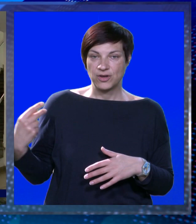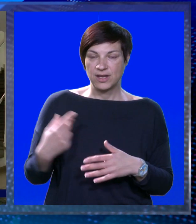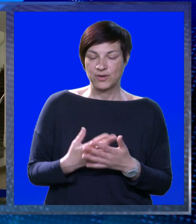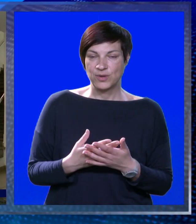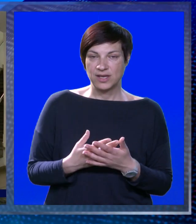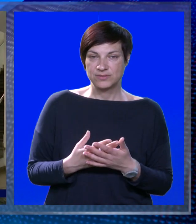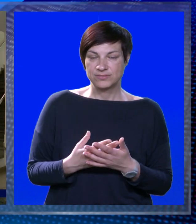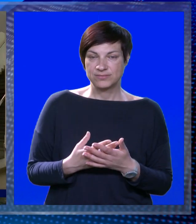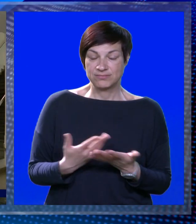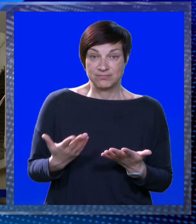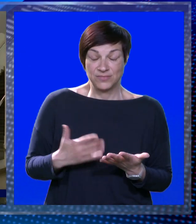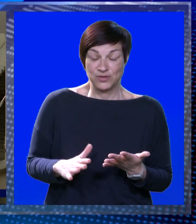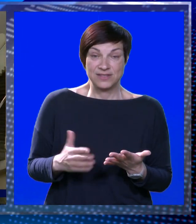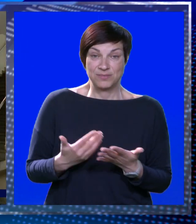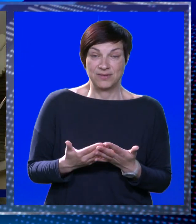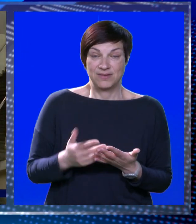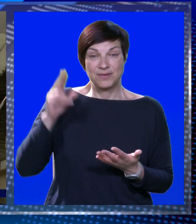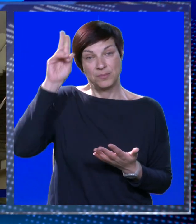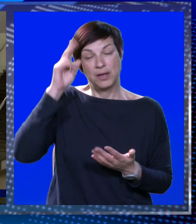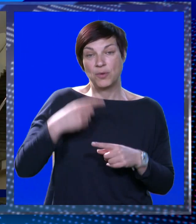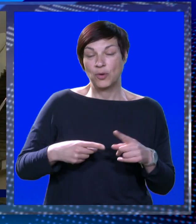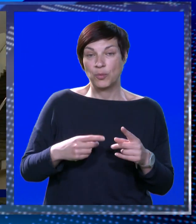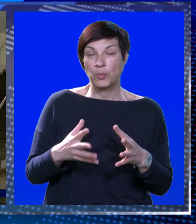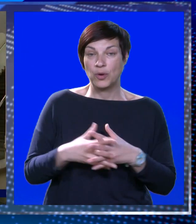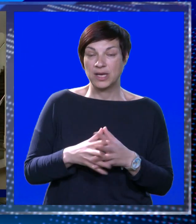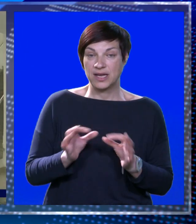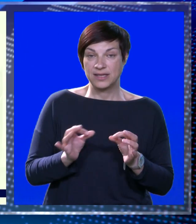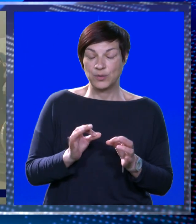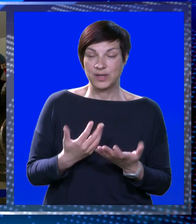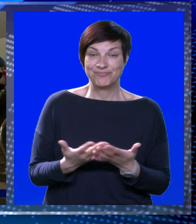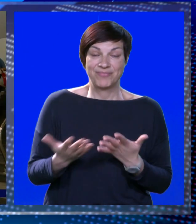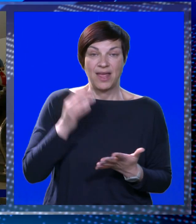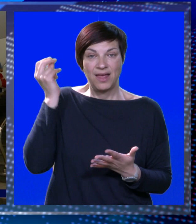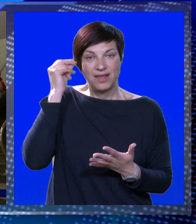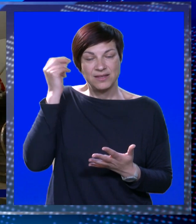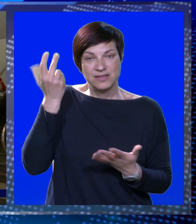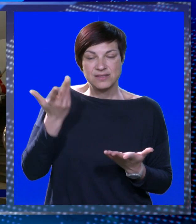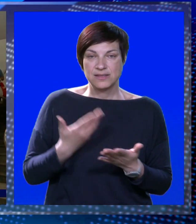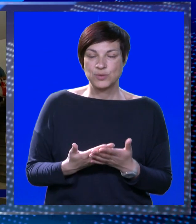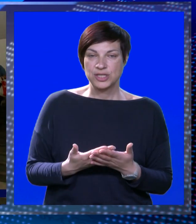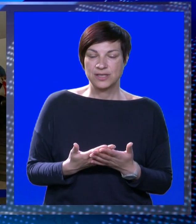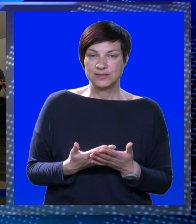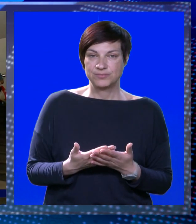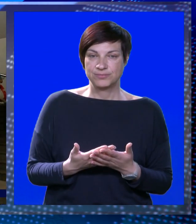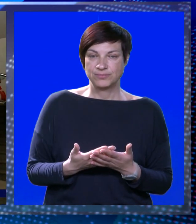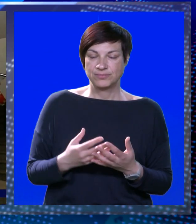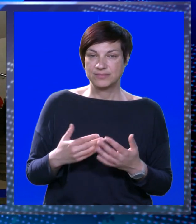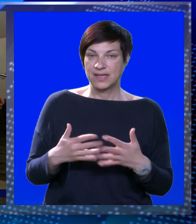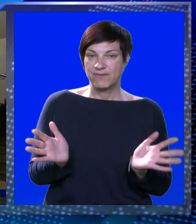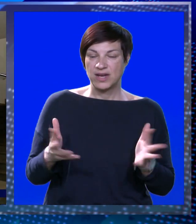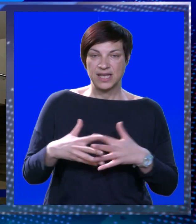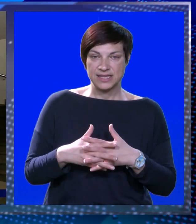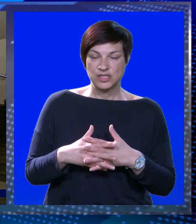Ma ne, ali ne jaz bila. Za milijon euro mogu po grada uredi. A slušaj ako je, ono, a jes,